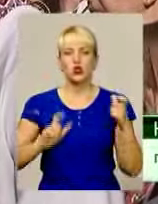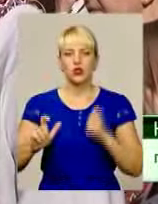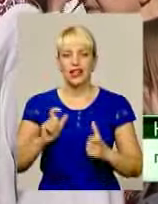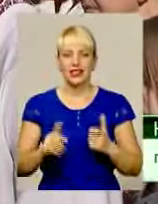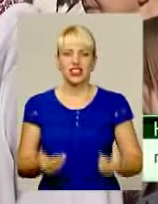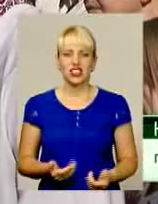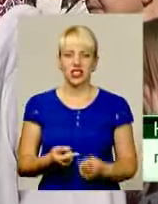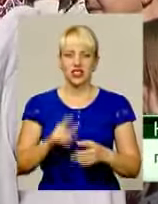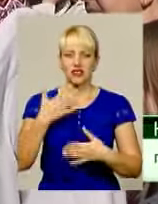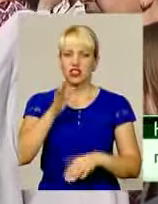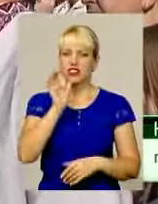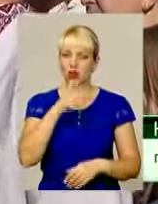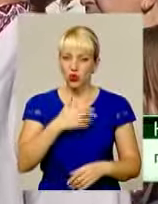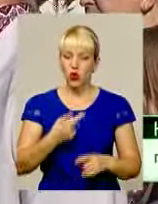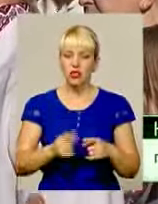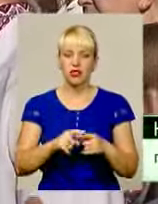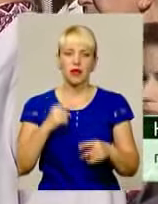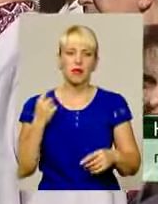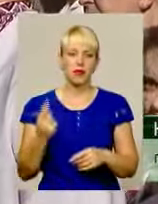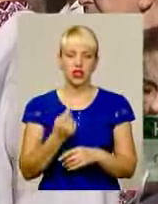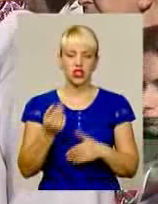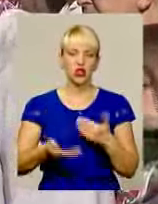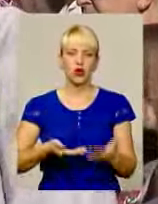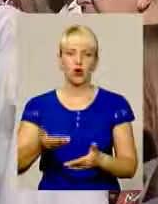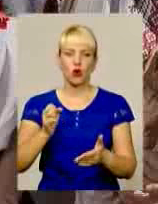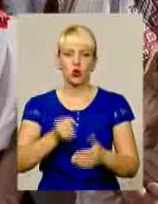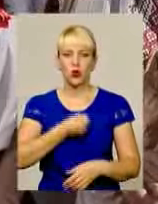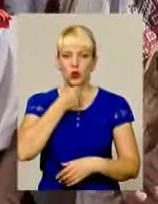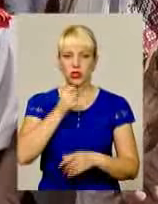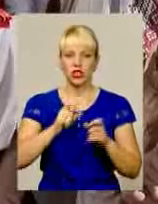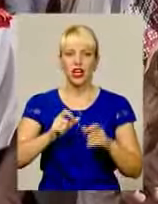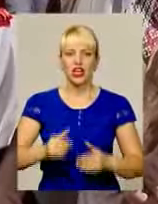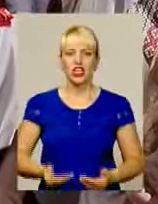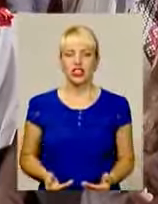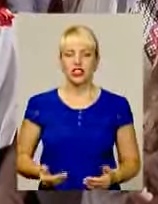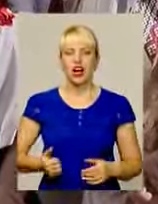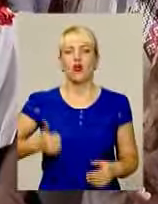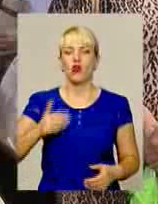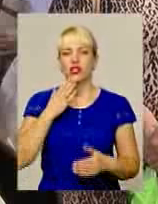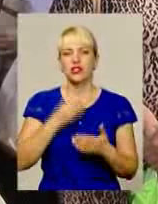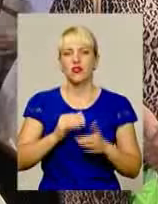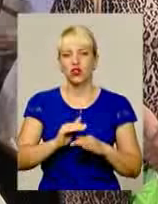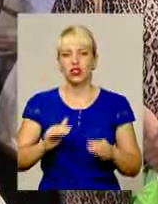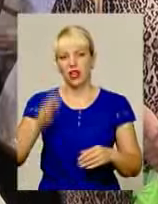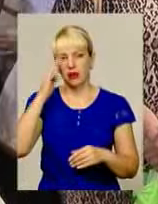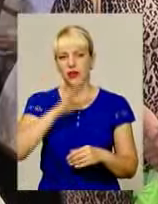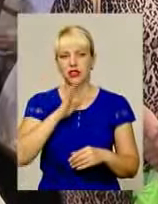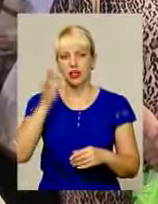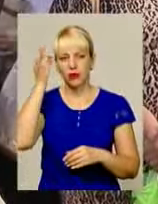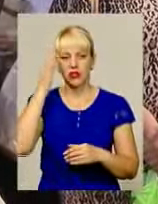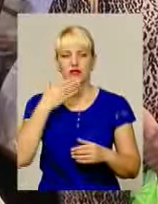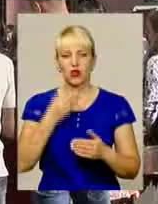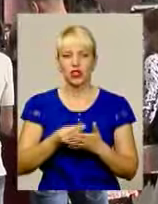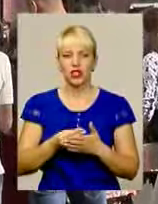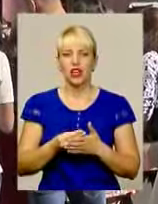серйозніше, це вже як перший шах робить доросле життя. Горді за своїх дітей батьки пригадують студентські роки і не